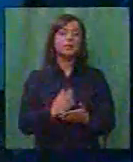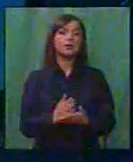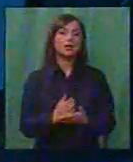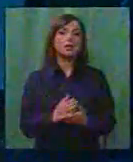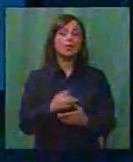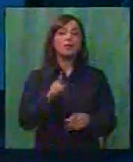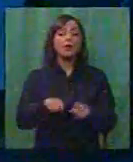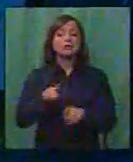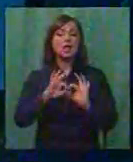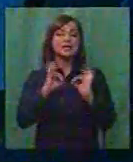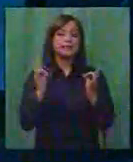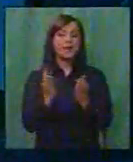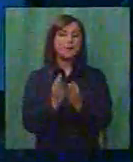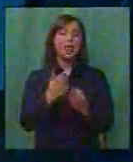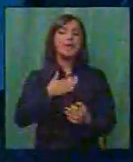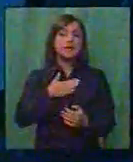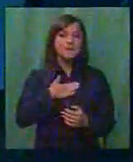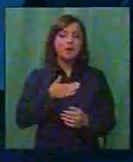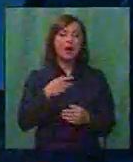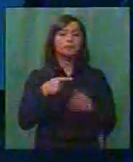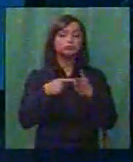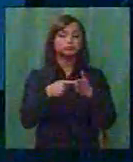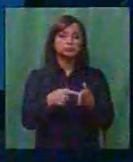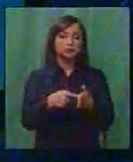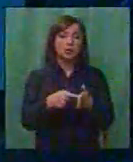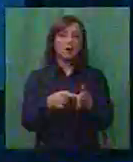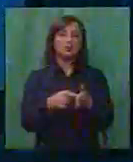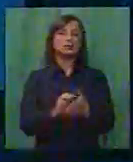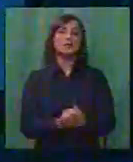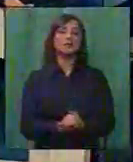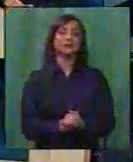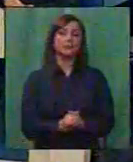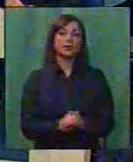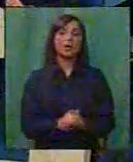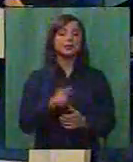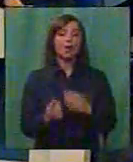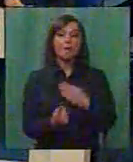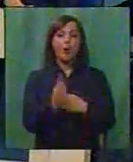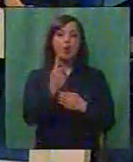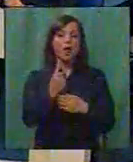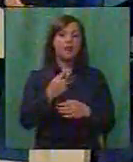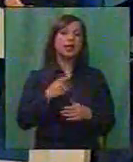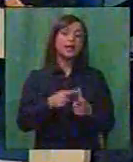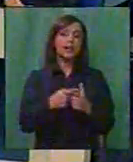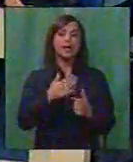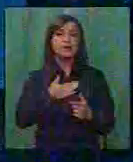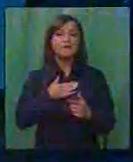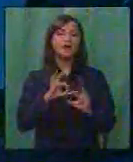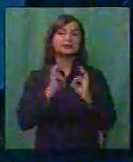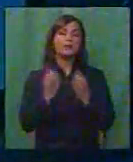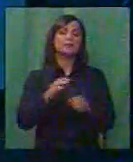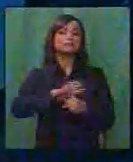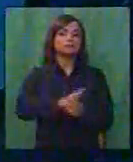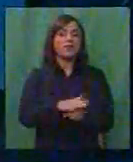водредено семейство има индикацији дека се појавува или има семейно